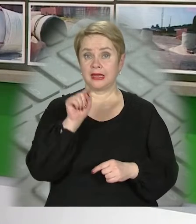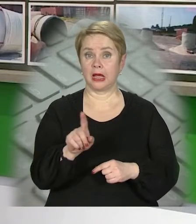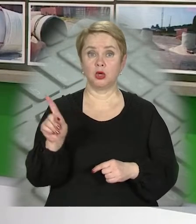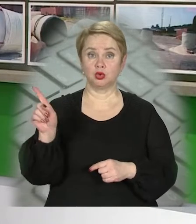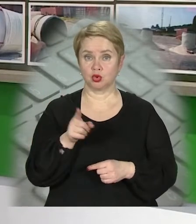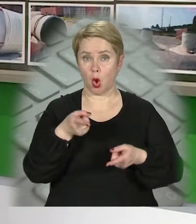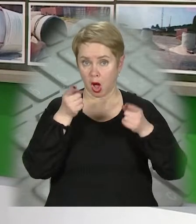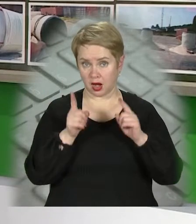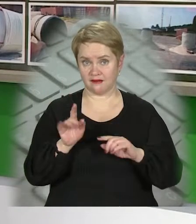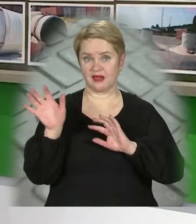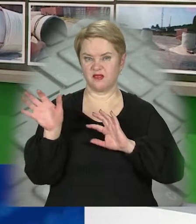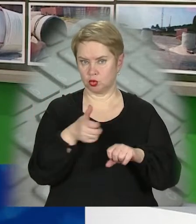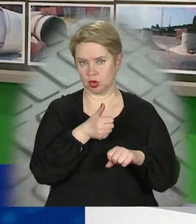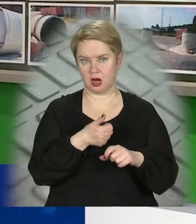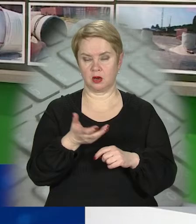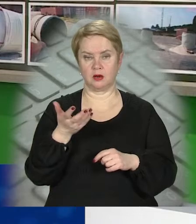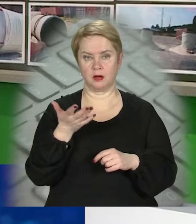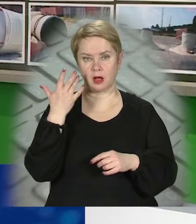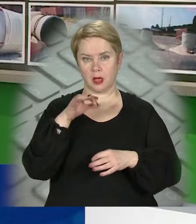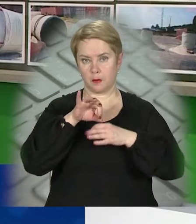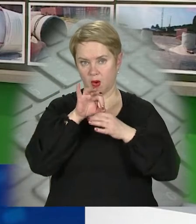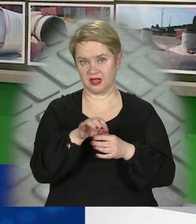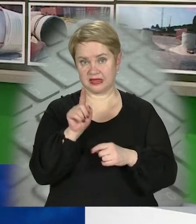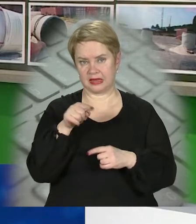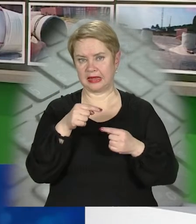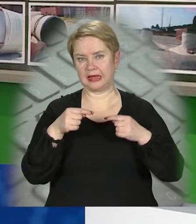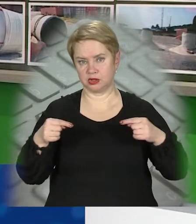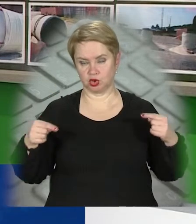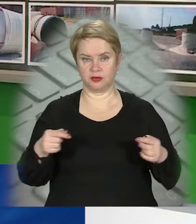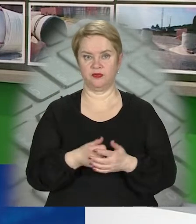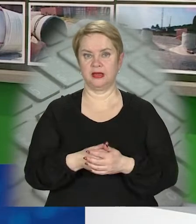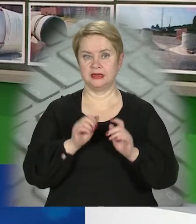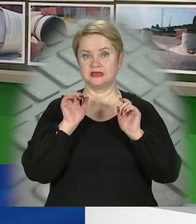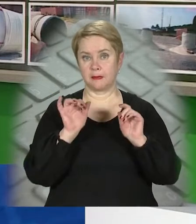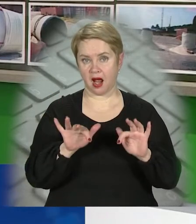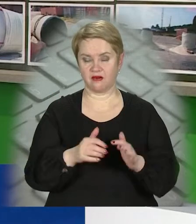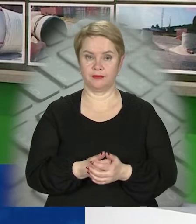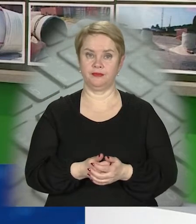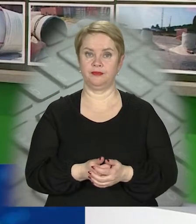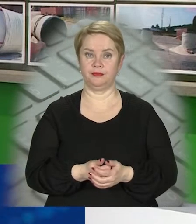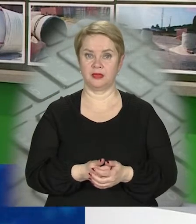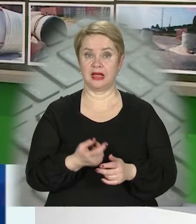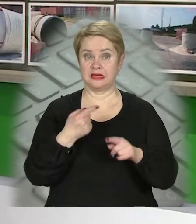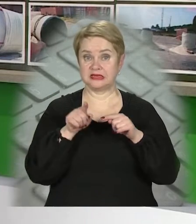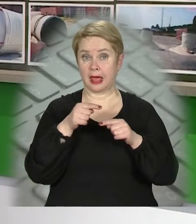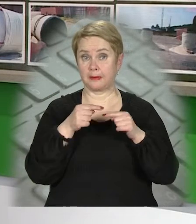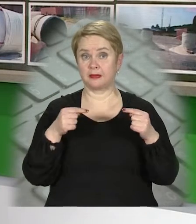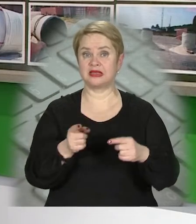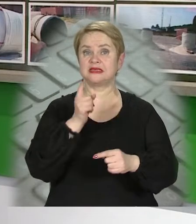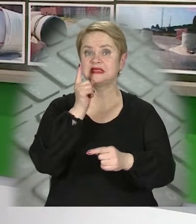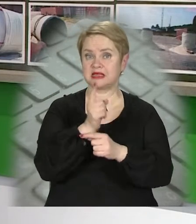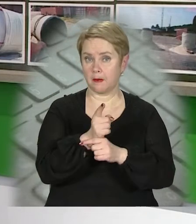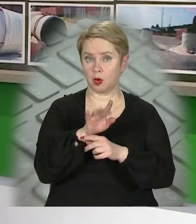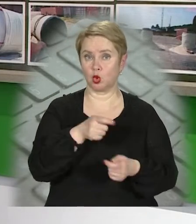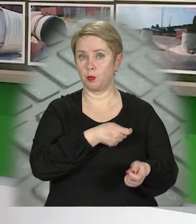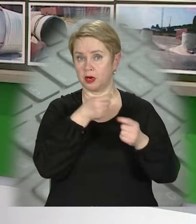реально вилучалося, проходило по тим чи іншим справам. Це предмети заборонені до